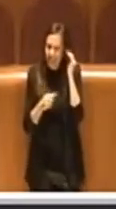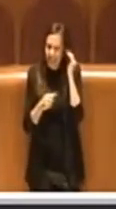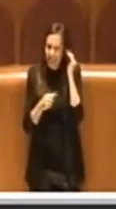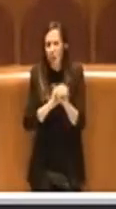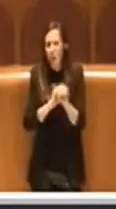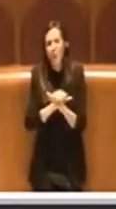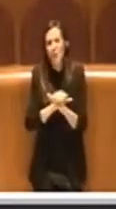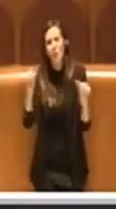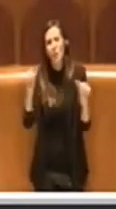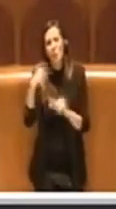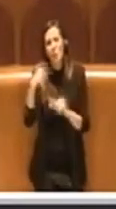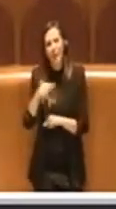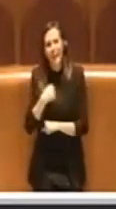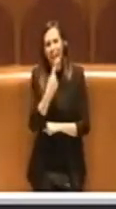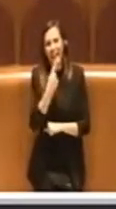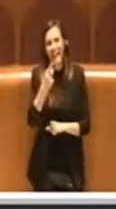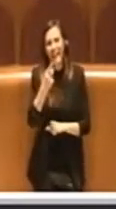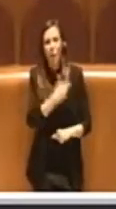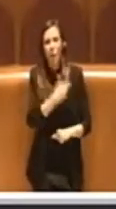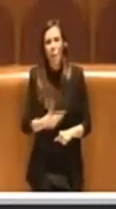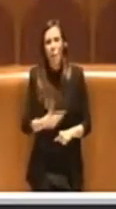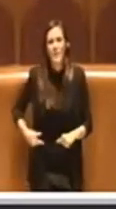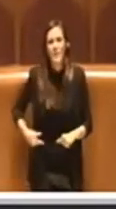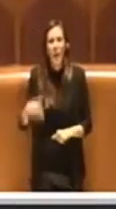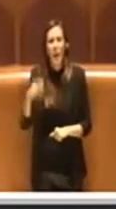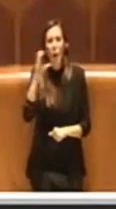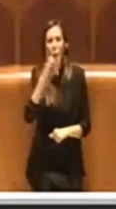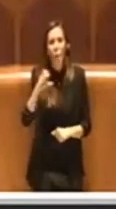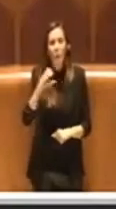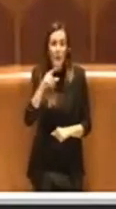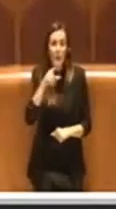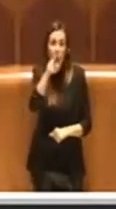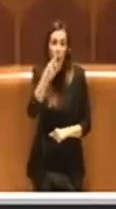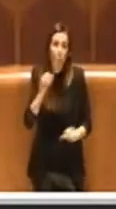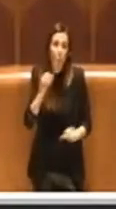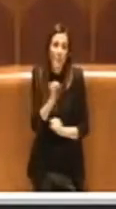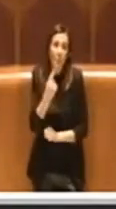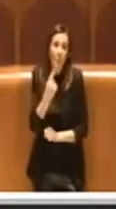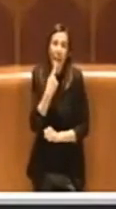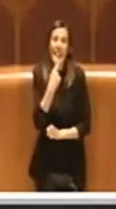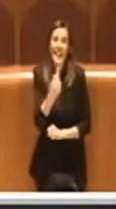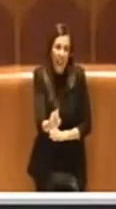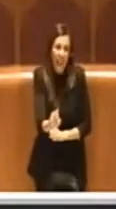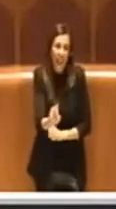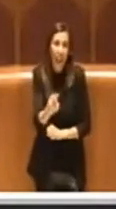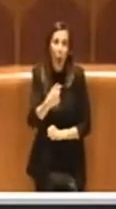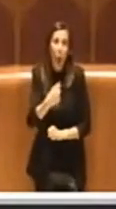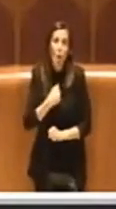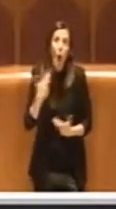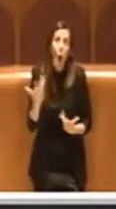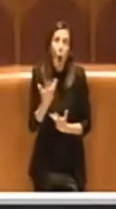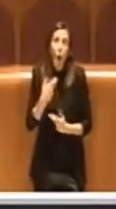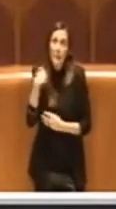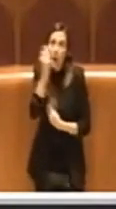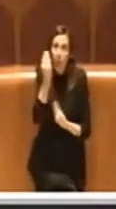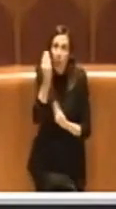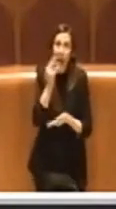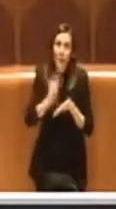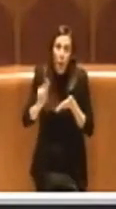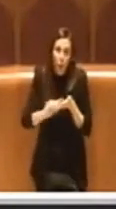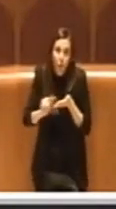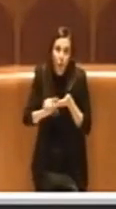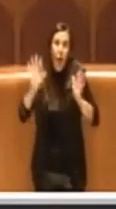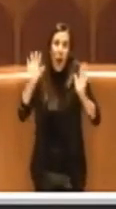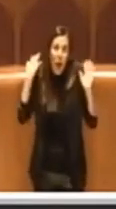Per dire al consigliere Corsetti che non può dire a lui cosa penso io degli uffici, io gli uffici li ho ringraziati, le ringrazio delle